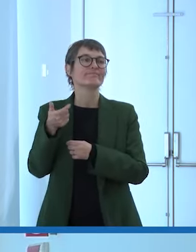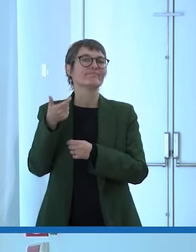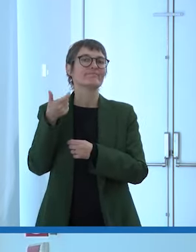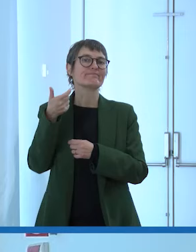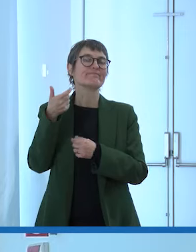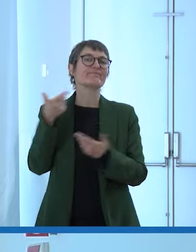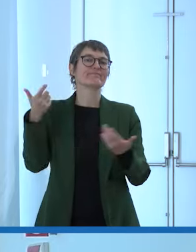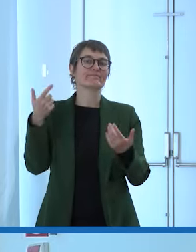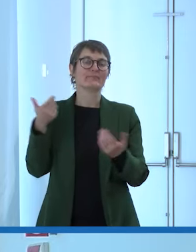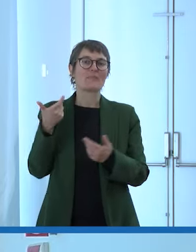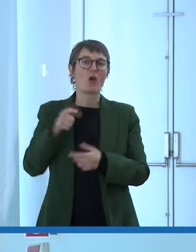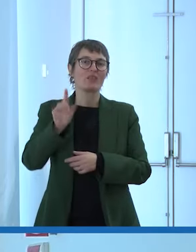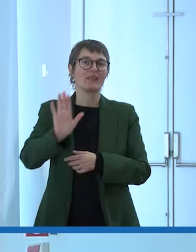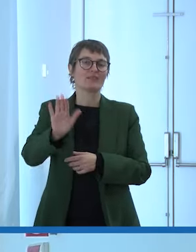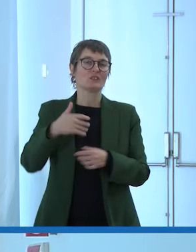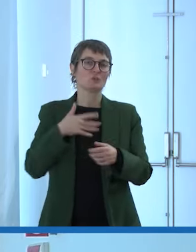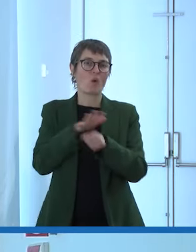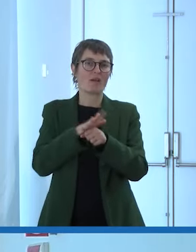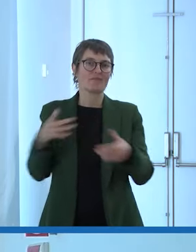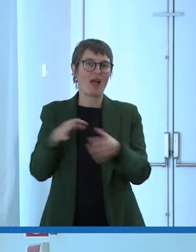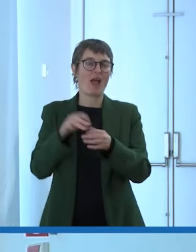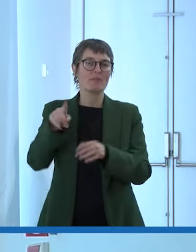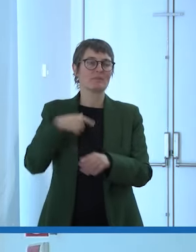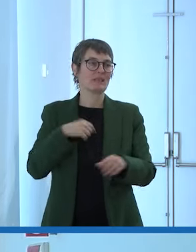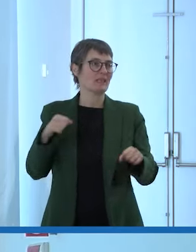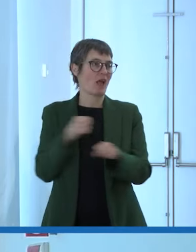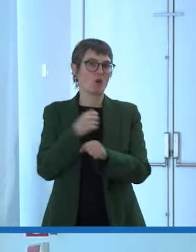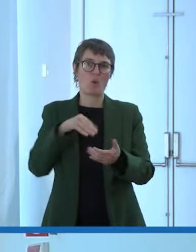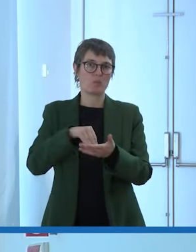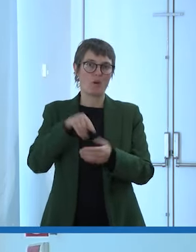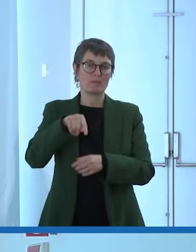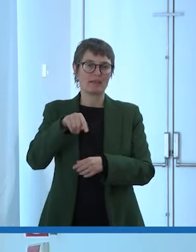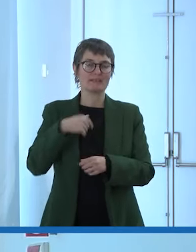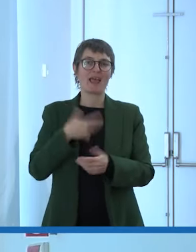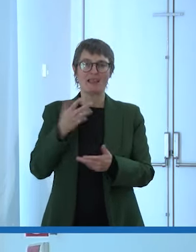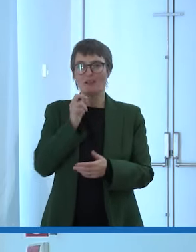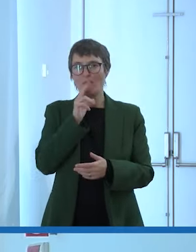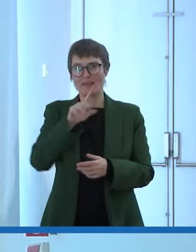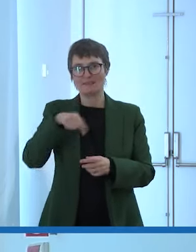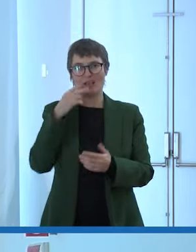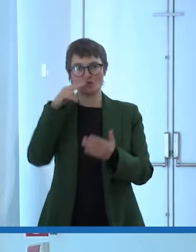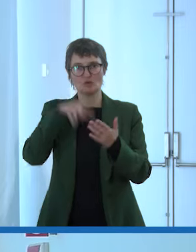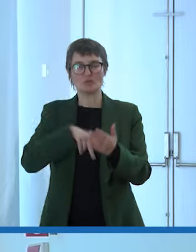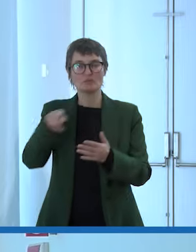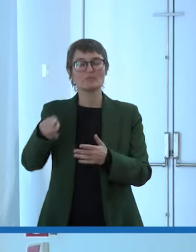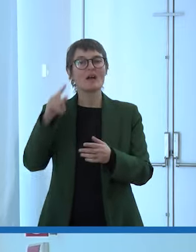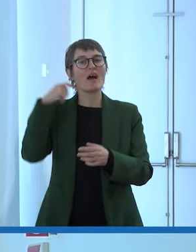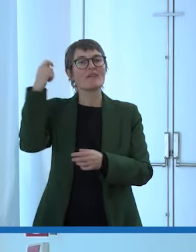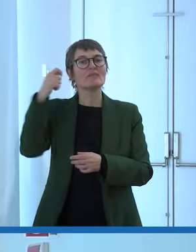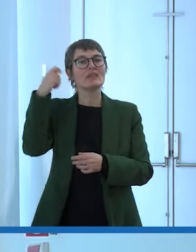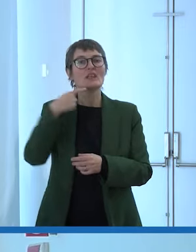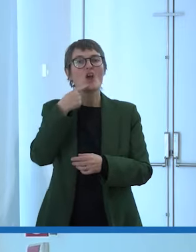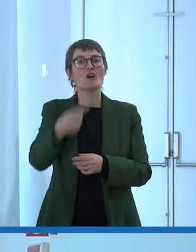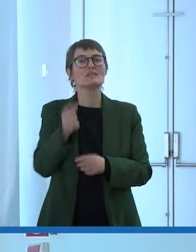essere qui ci ha mandato un messaggio che poi leggerò il suo video si chiama l'inclusione non è una parola da